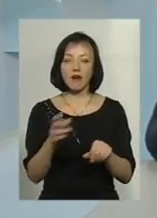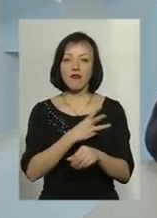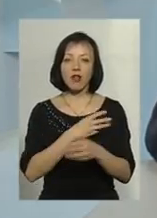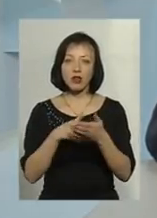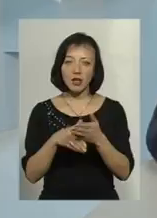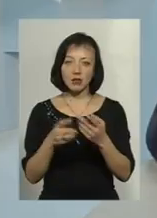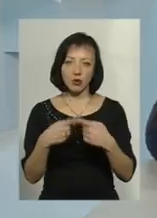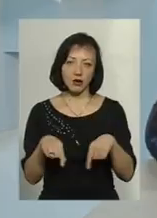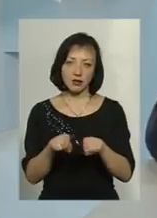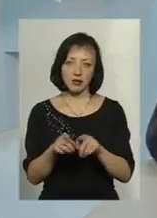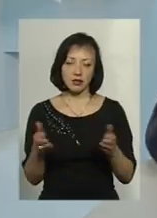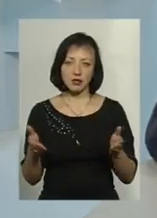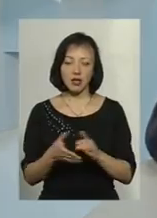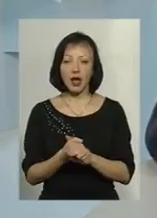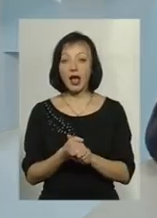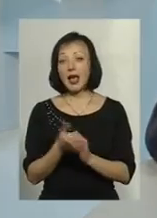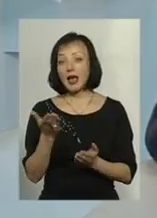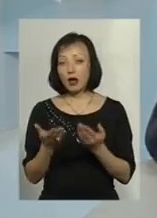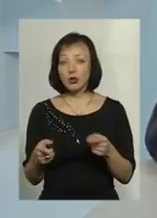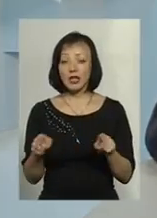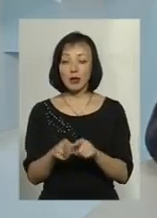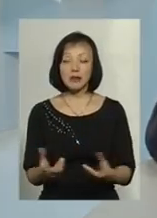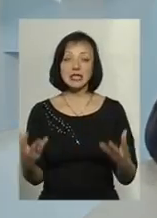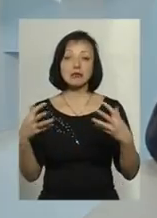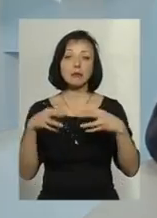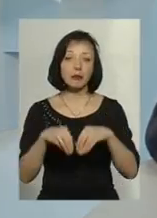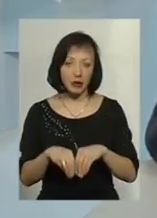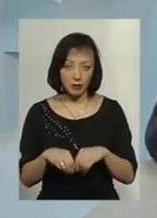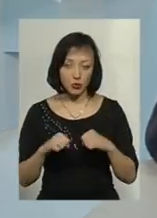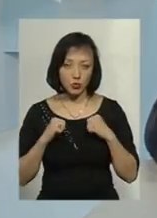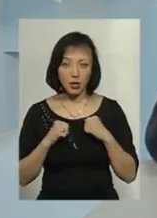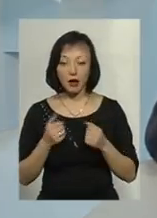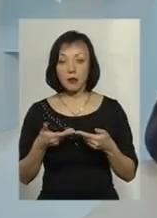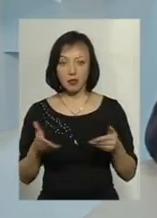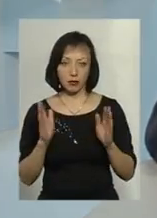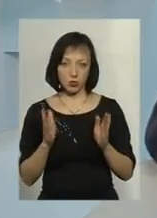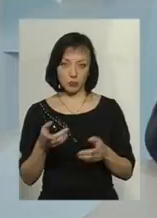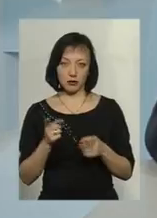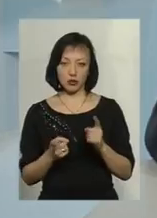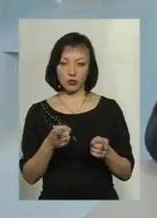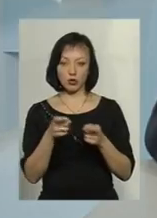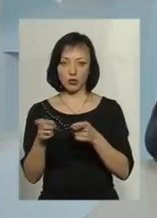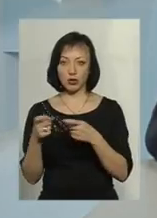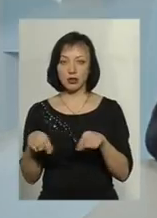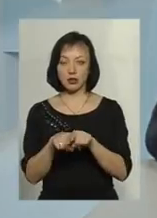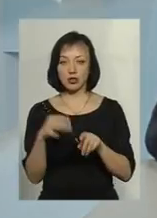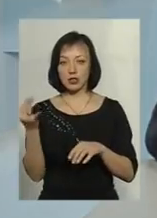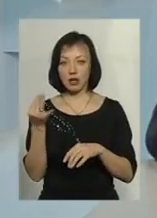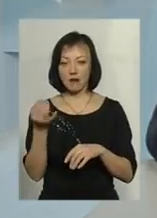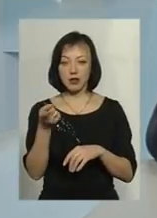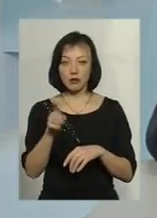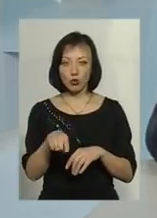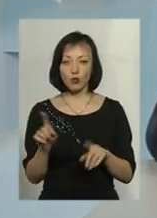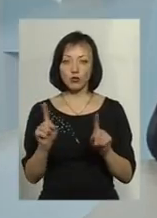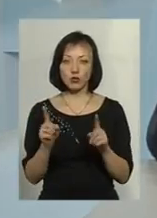організації. Якщо такими спільними, ну, звичайно, і ми будемо залучатися, ми теж зацікавлені в тому,